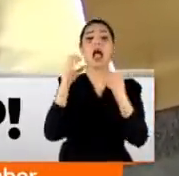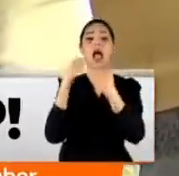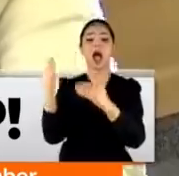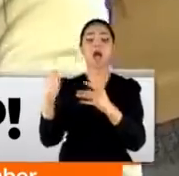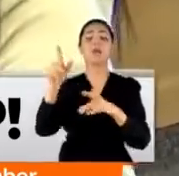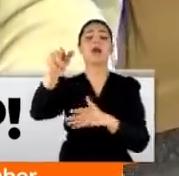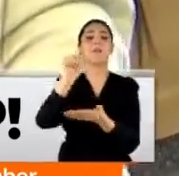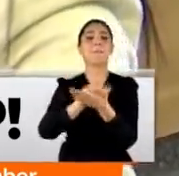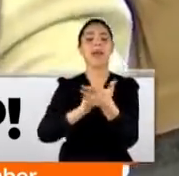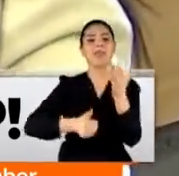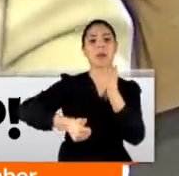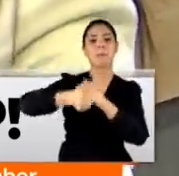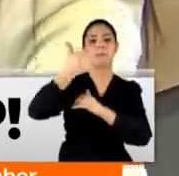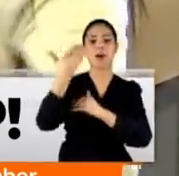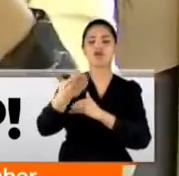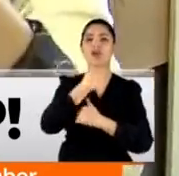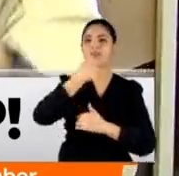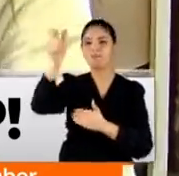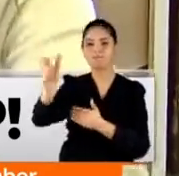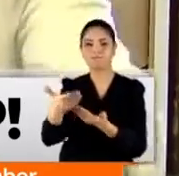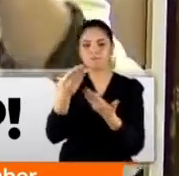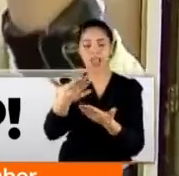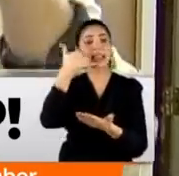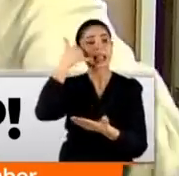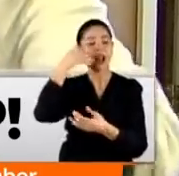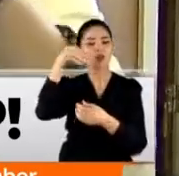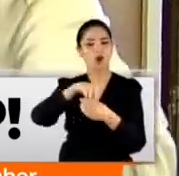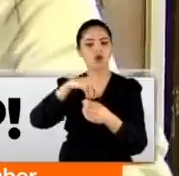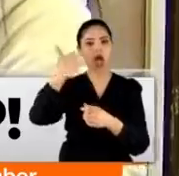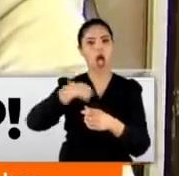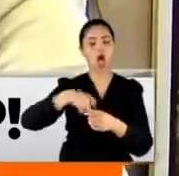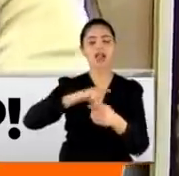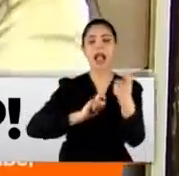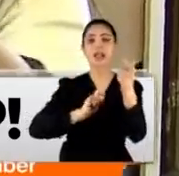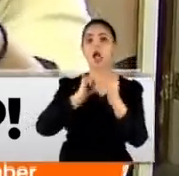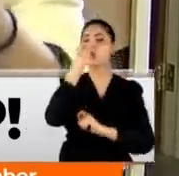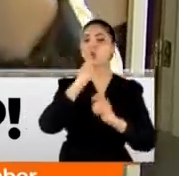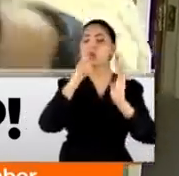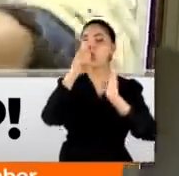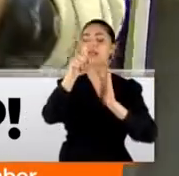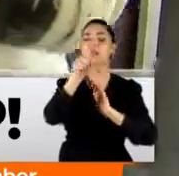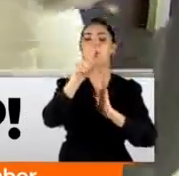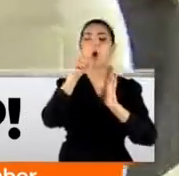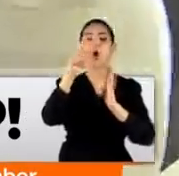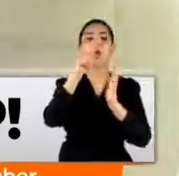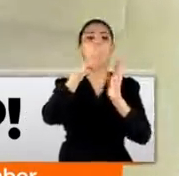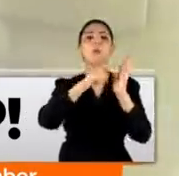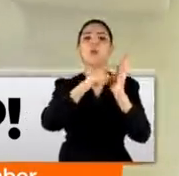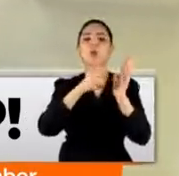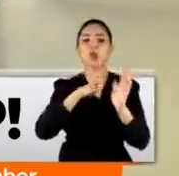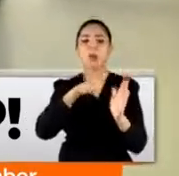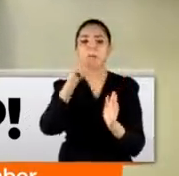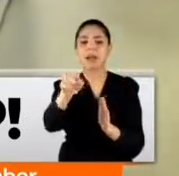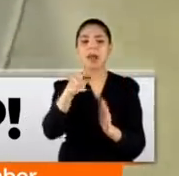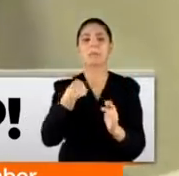medya başkanı Mahir Ünal'ın telefonunda özellikle kullandığı programlar var ve kendisi de... Evet